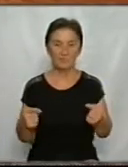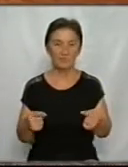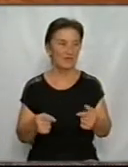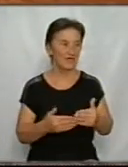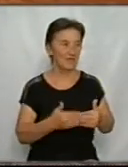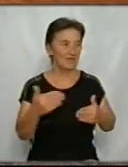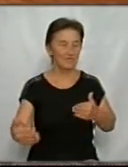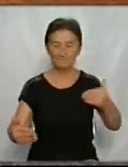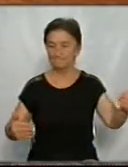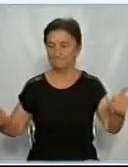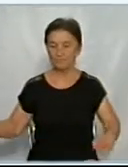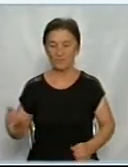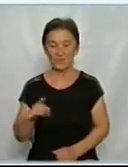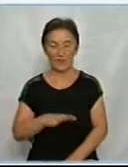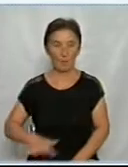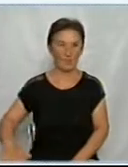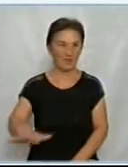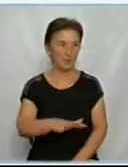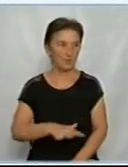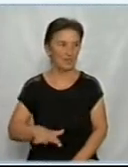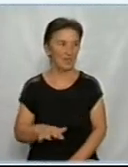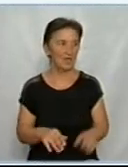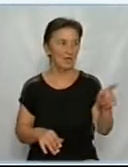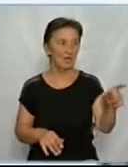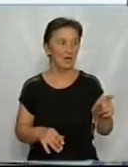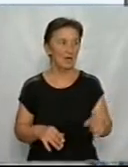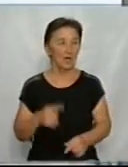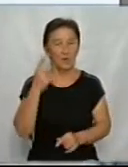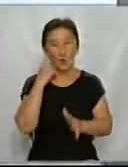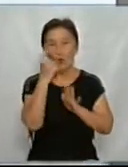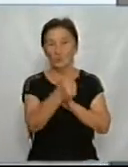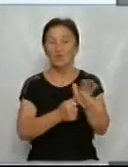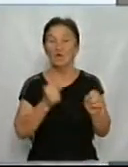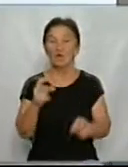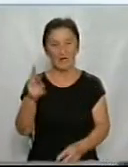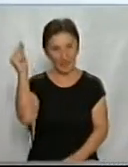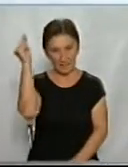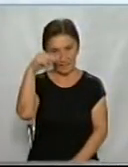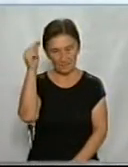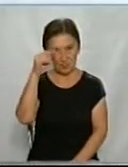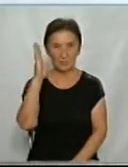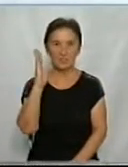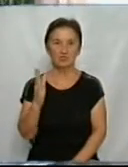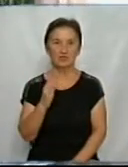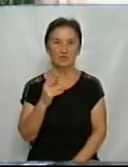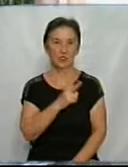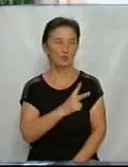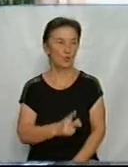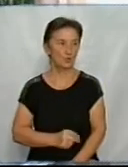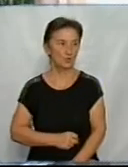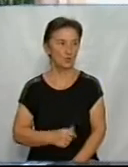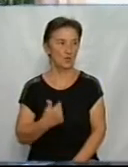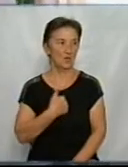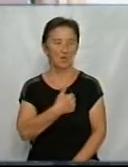бачите, у нас на підлозі. Житель села Микола Лиходід прийшов дізнатися, як навчатиметься його донька з 1 вересня. Я хочу, щоб